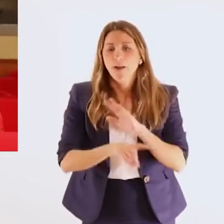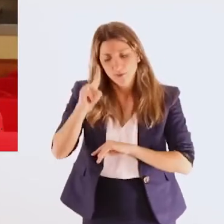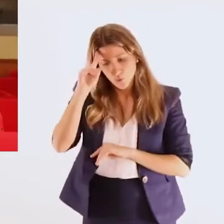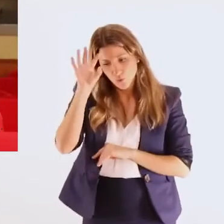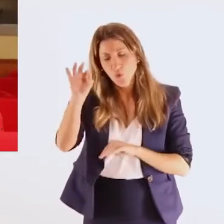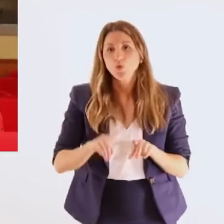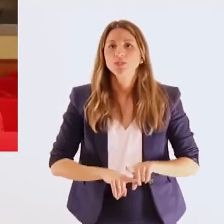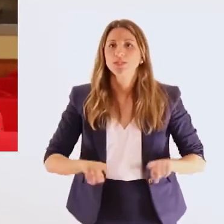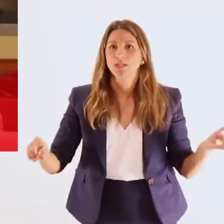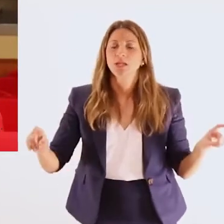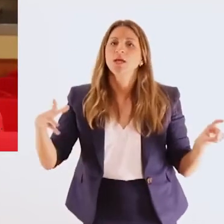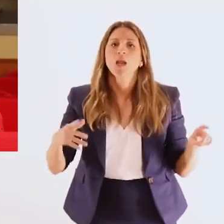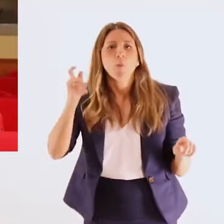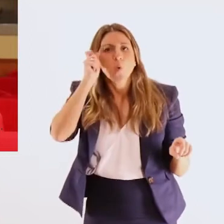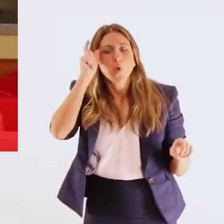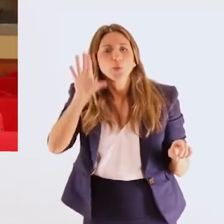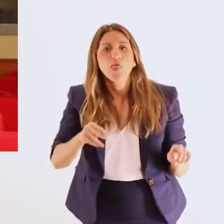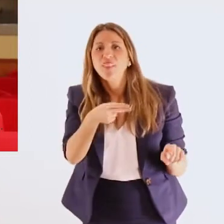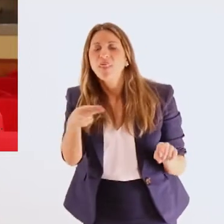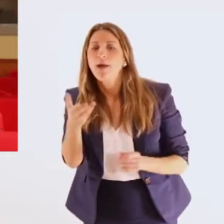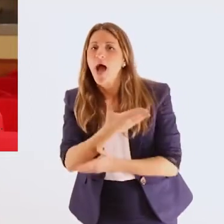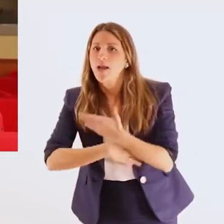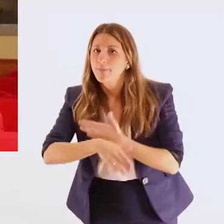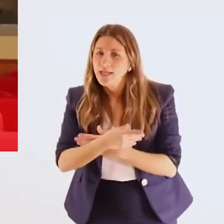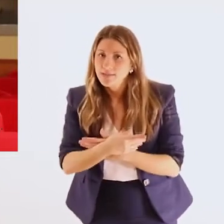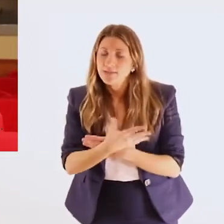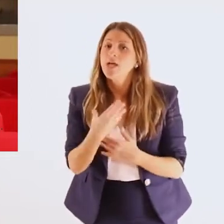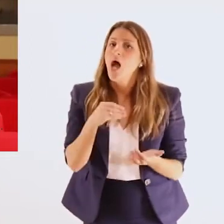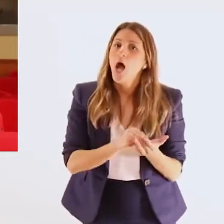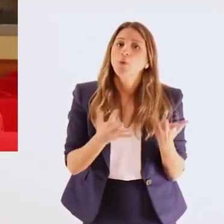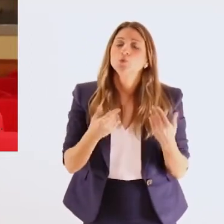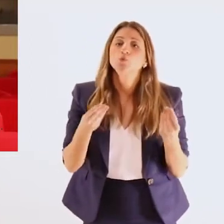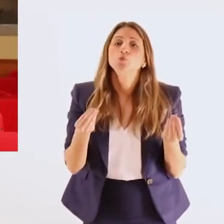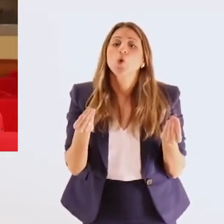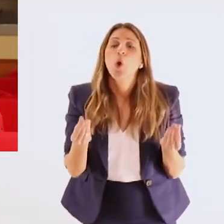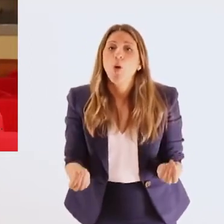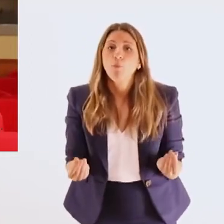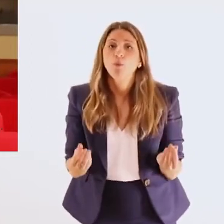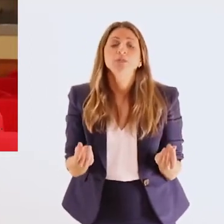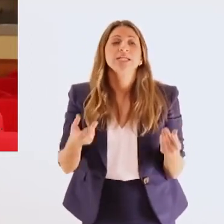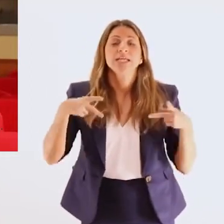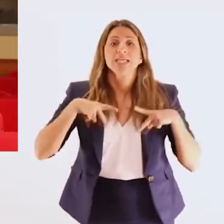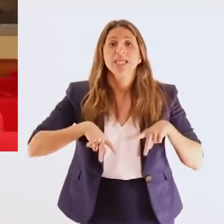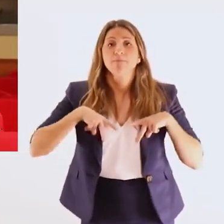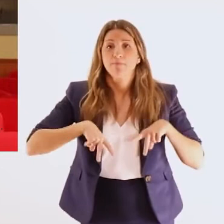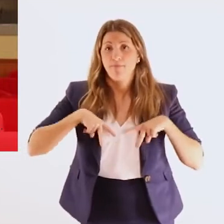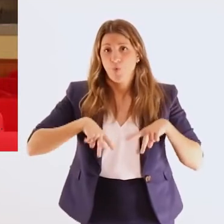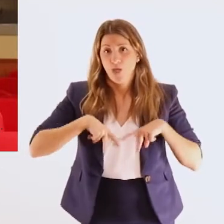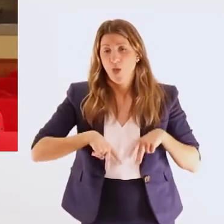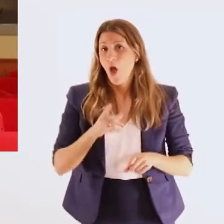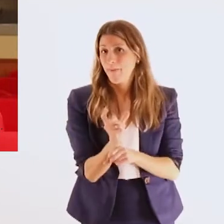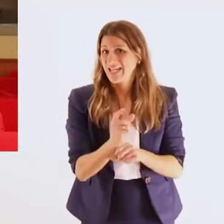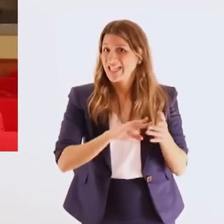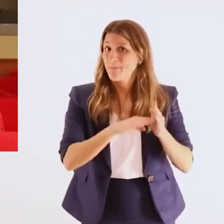στοχεύουμε στη παροχή γνώσεων σε ζητήματα αναπηρίας στην αλλαγή των αντιλήψεων και των στάσεων των στελεχών του Υπουργείου Εθνικής